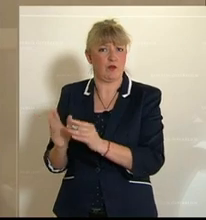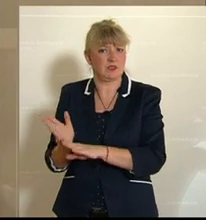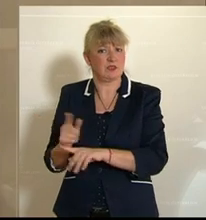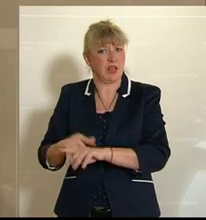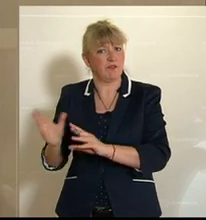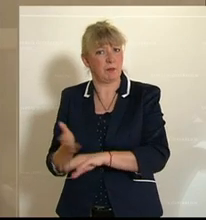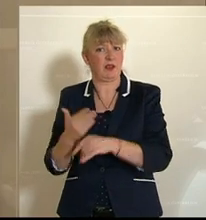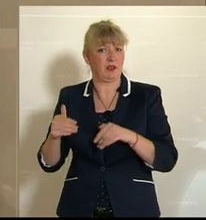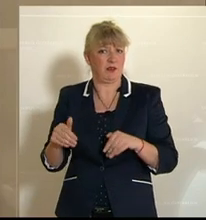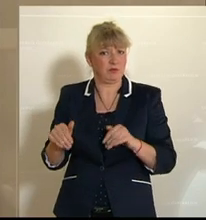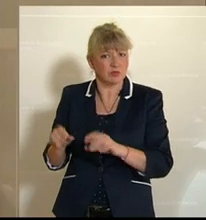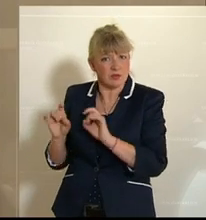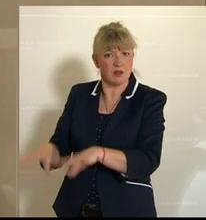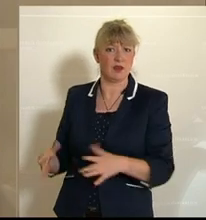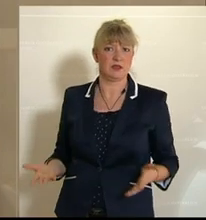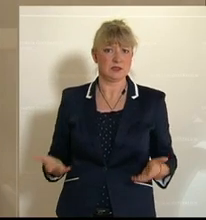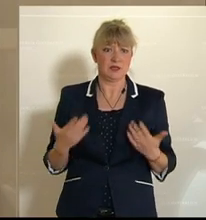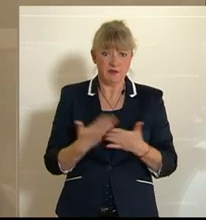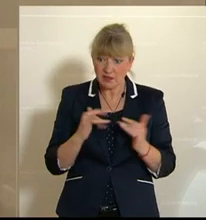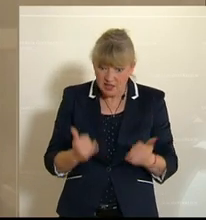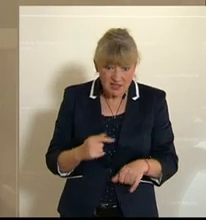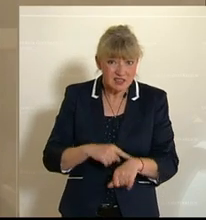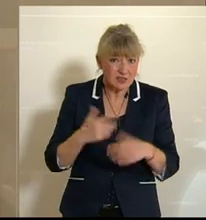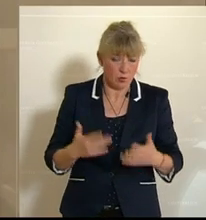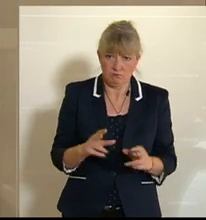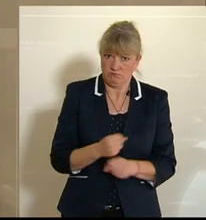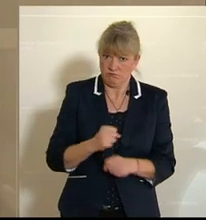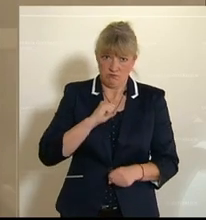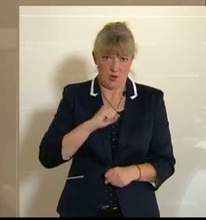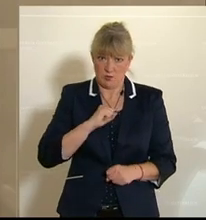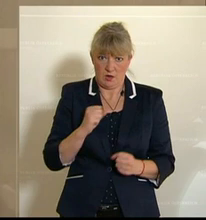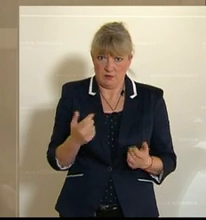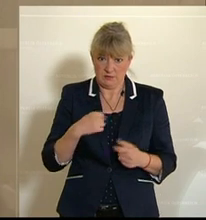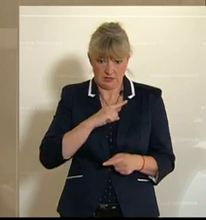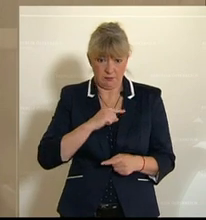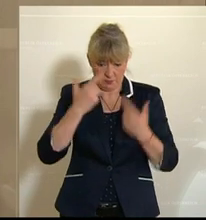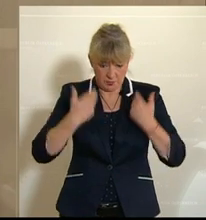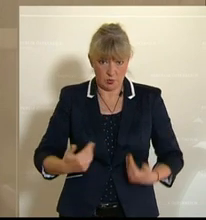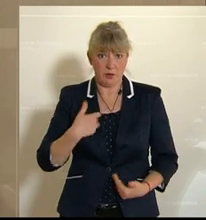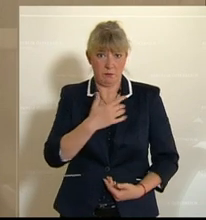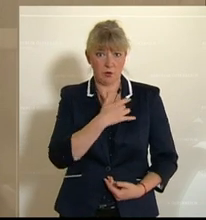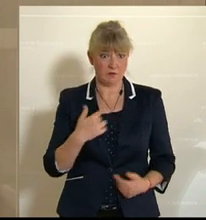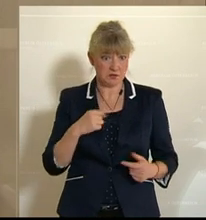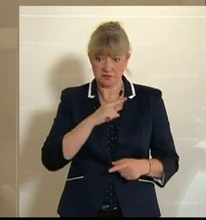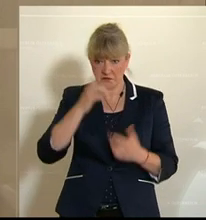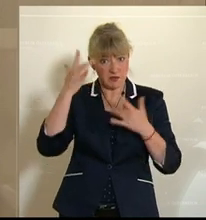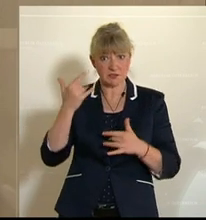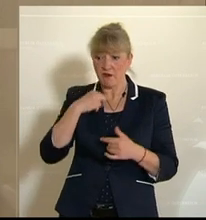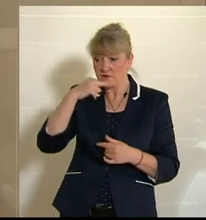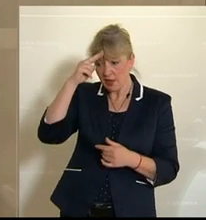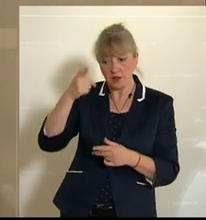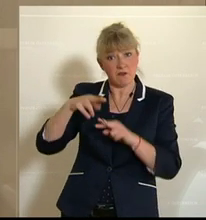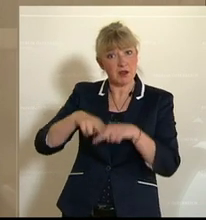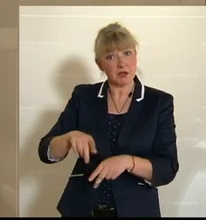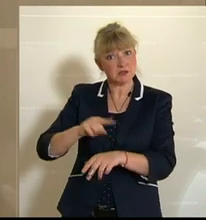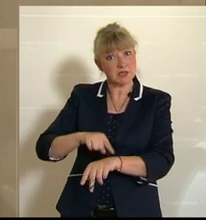dürfen. So wie jetzt ist das unerträglich und unwürdig. Ich bin persönlich betroffen. Wir wissen nicht, wie viel Zeit unserem Vater noch